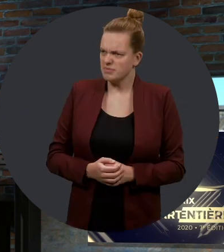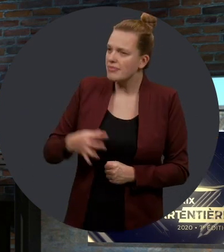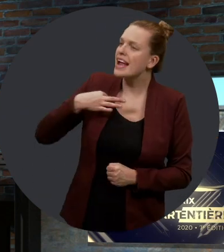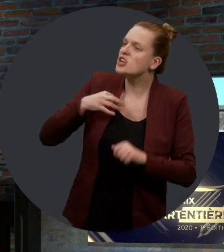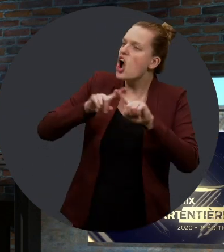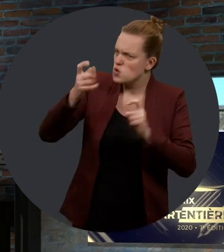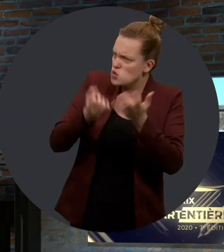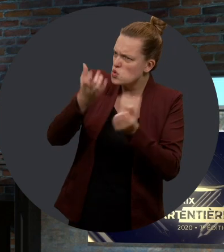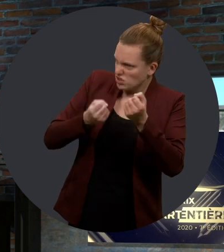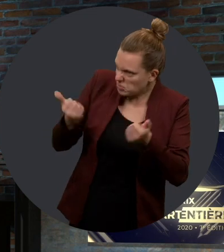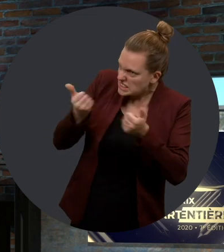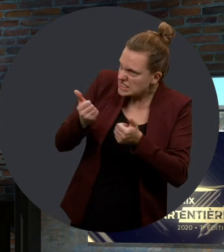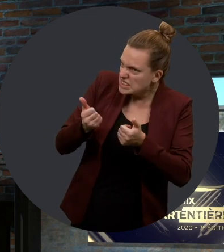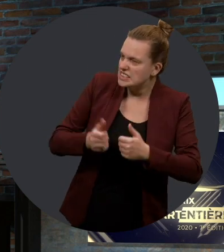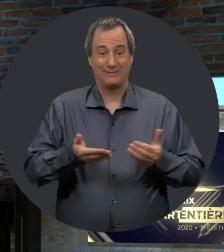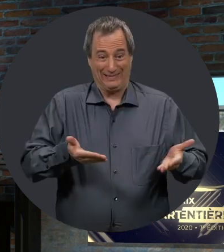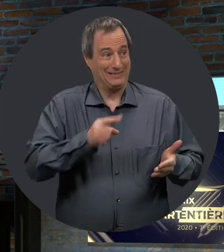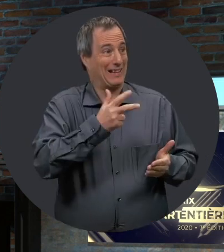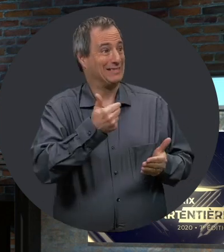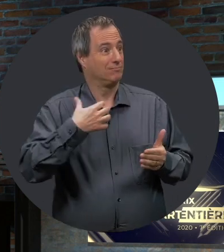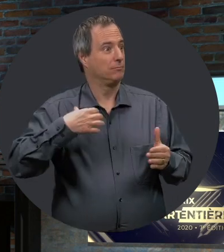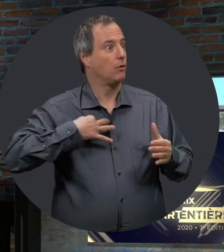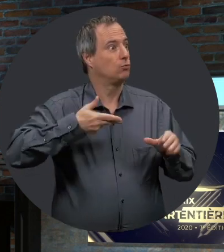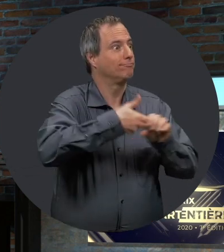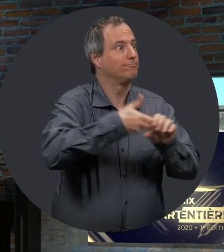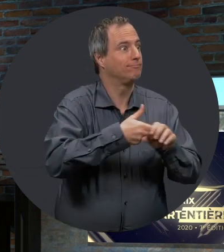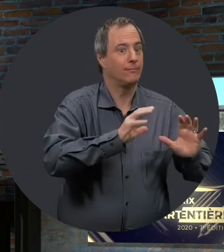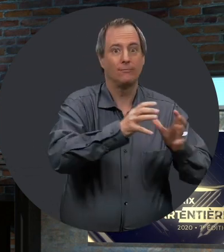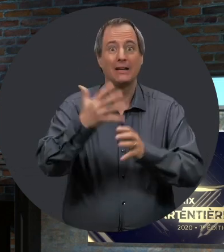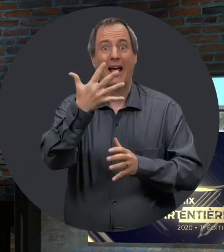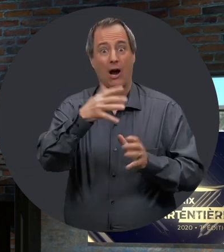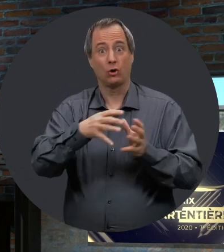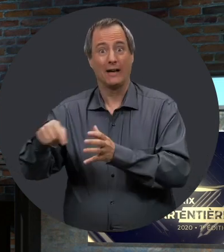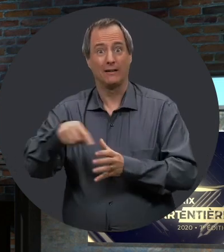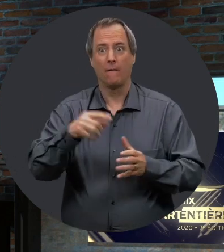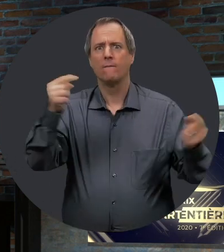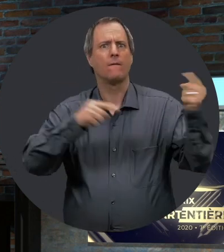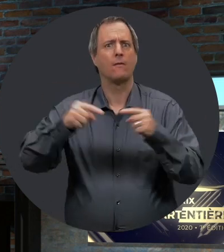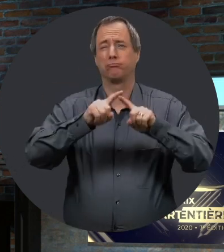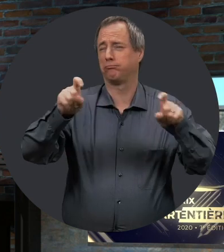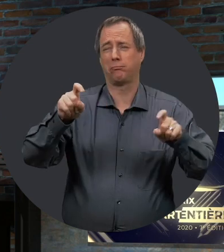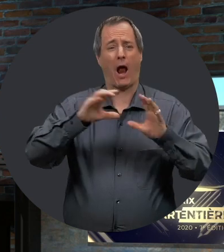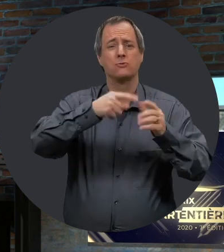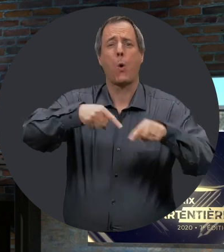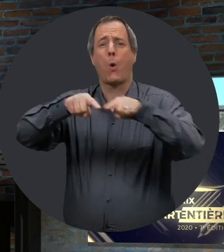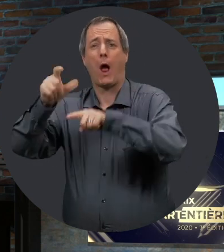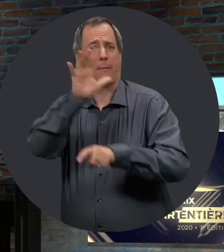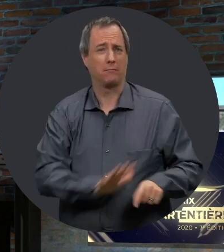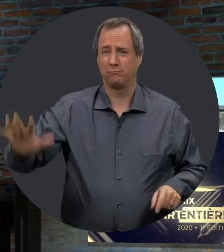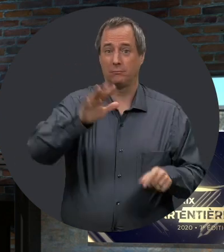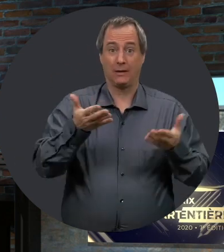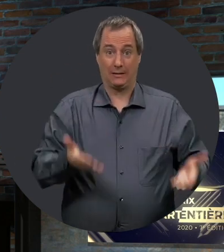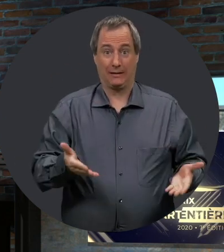handicapées. Avez-vous eu pas mal de candidatures? 113 candidatures, qui est répartie dans les cinq catégories provenant de toutes